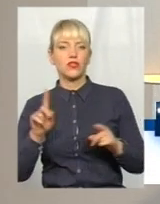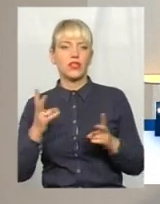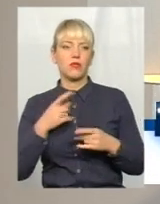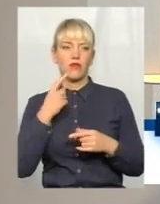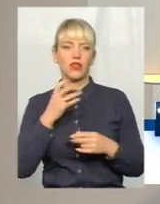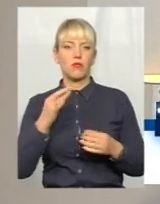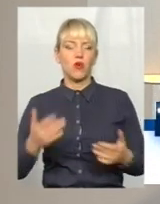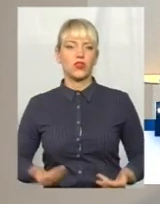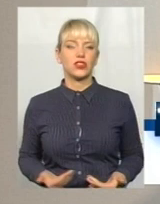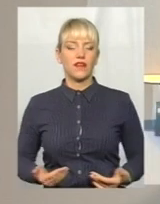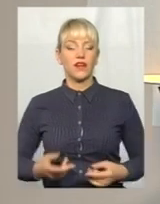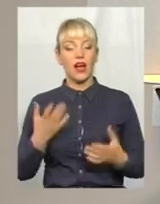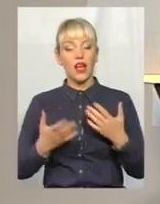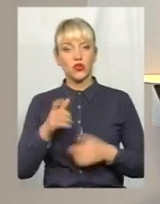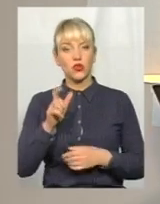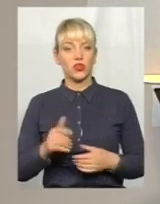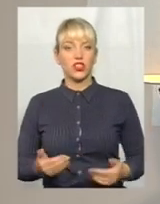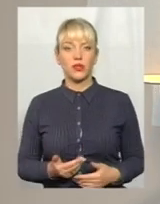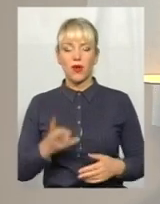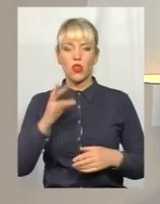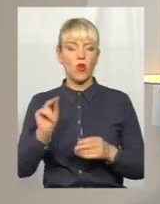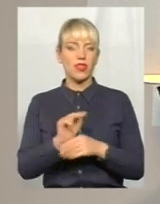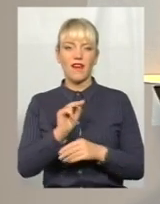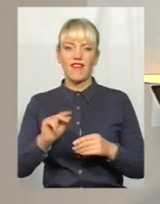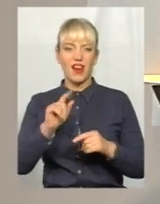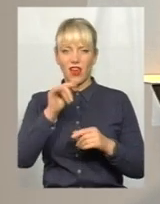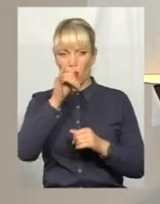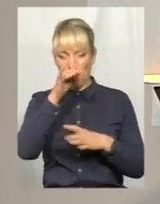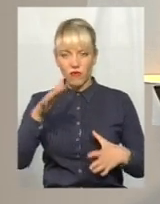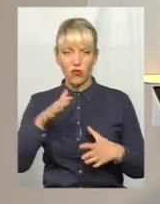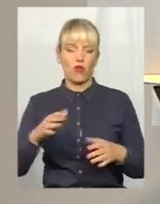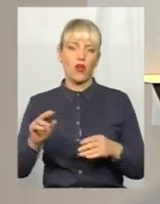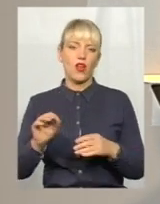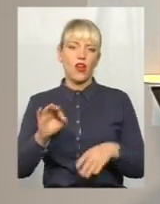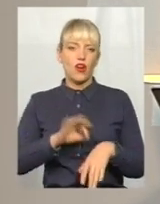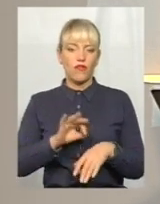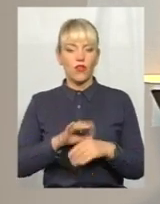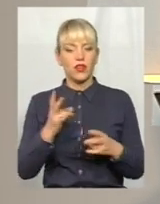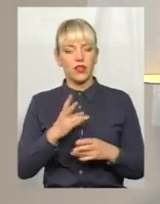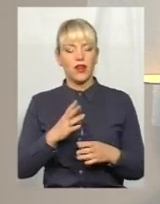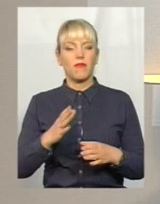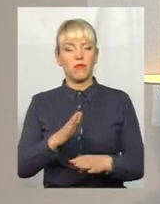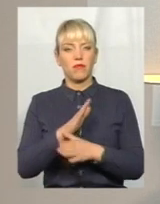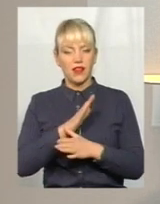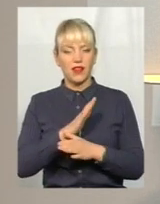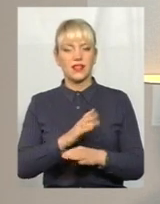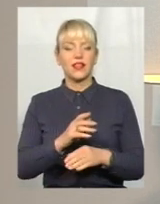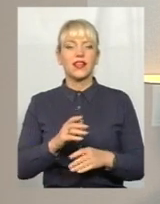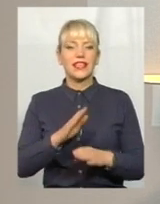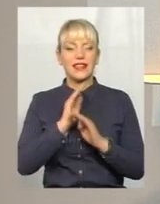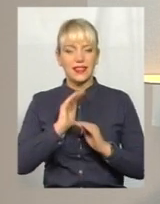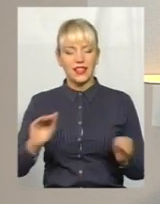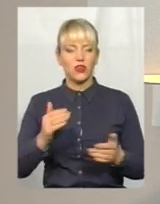живих. А от якщо людина жива, але невиліковно хвора, їй потрібно вмирати тихо, чи все ж таки вона має право на